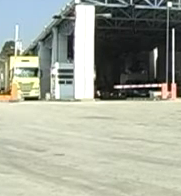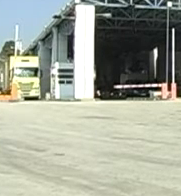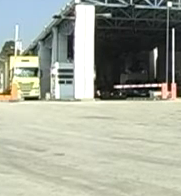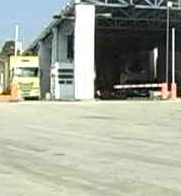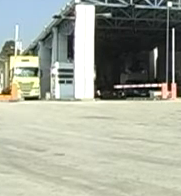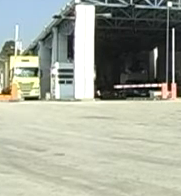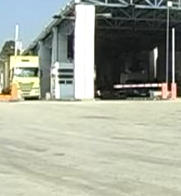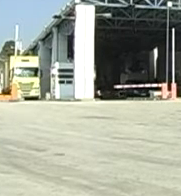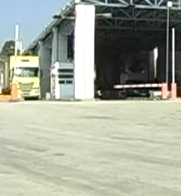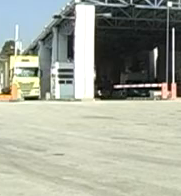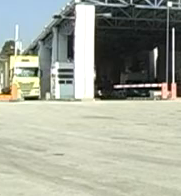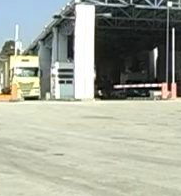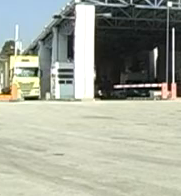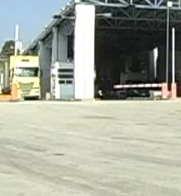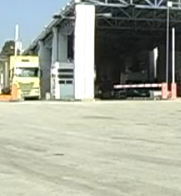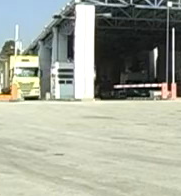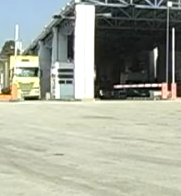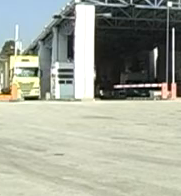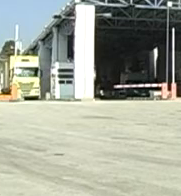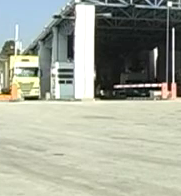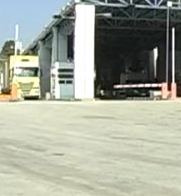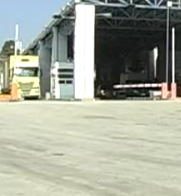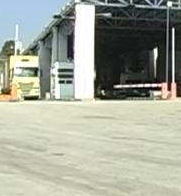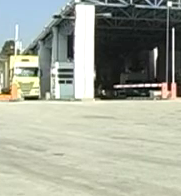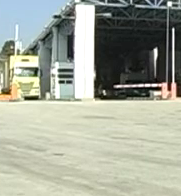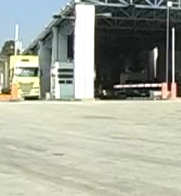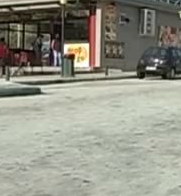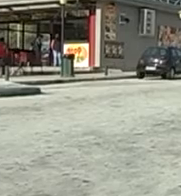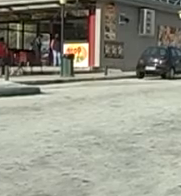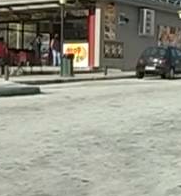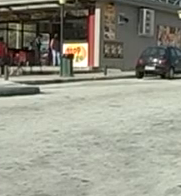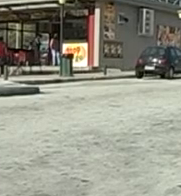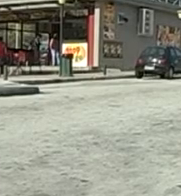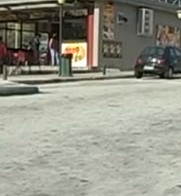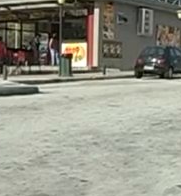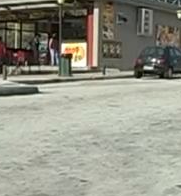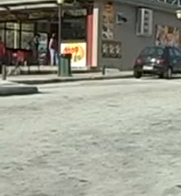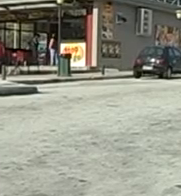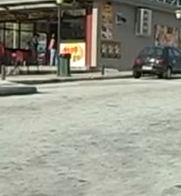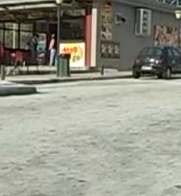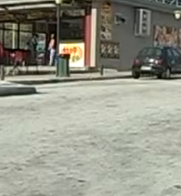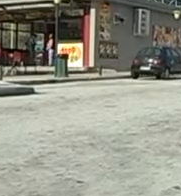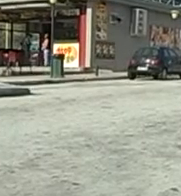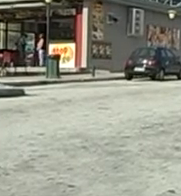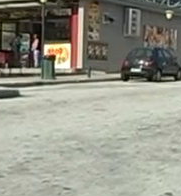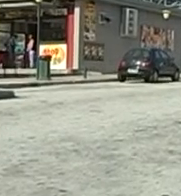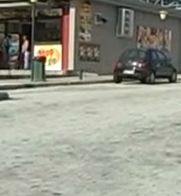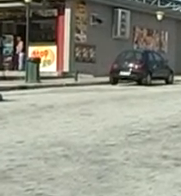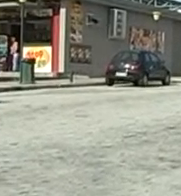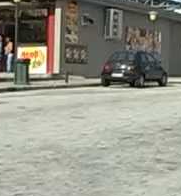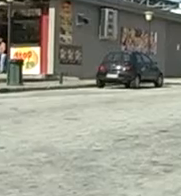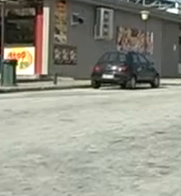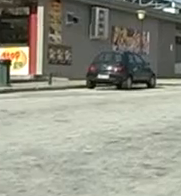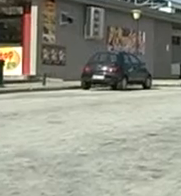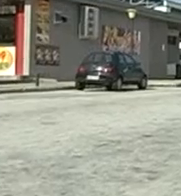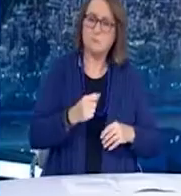πως όσοι θα εισέρχονται από το τελωνίο της Κακαβιάς θα πρέπει να τίθενται σε επταήμερη καραντίνα στις περιοχές όπου έχουν δηλώσει στο ταξιδιωτικό